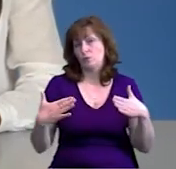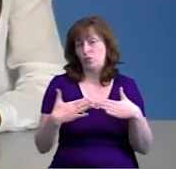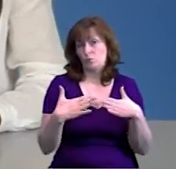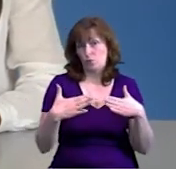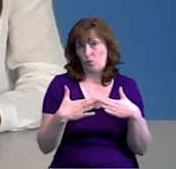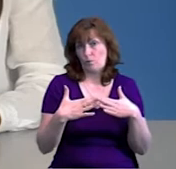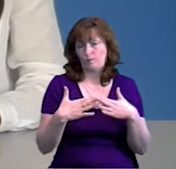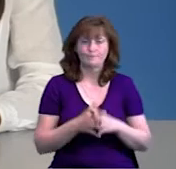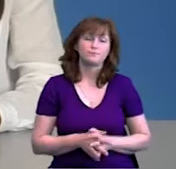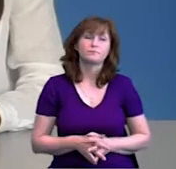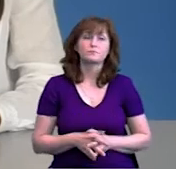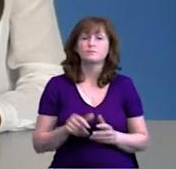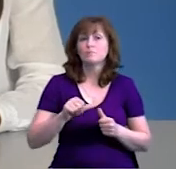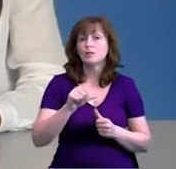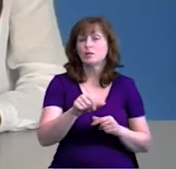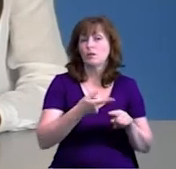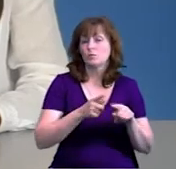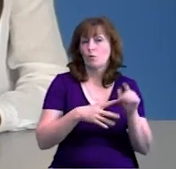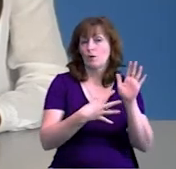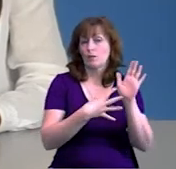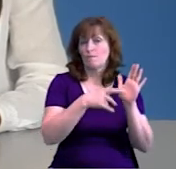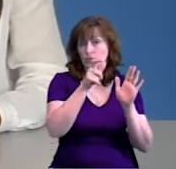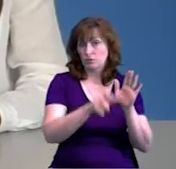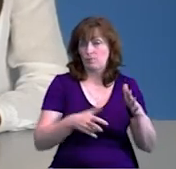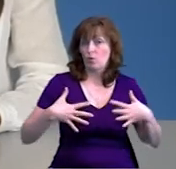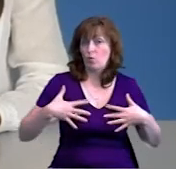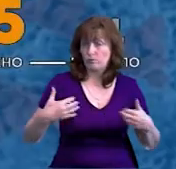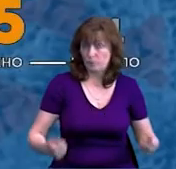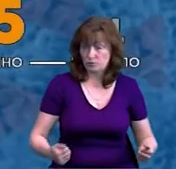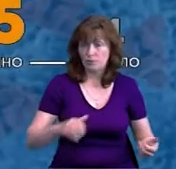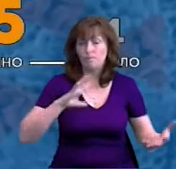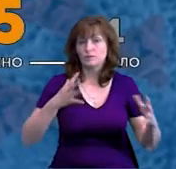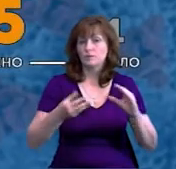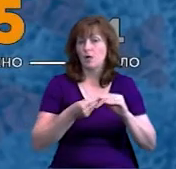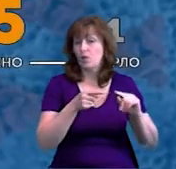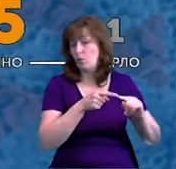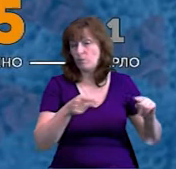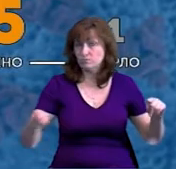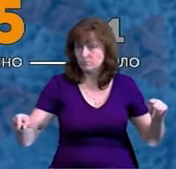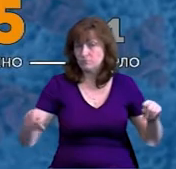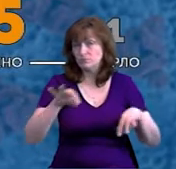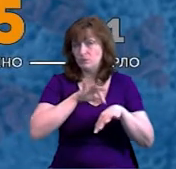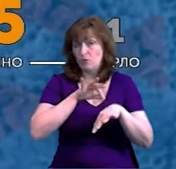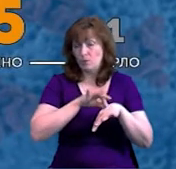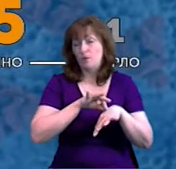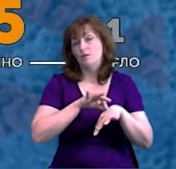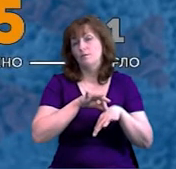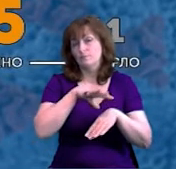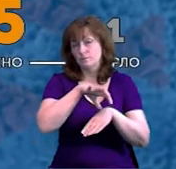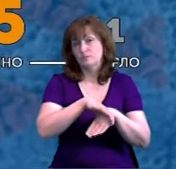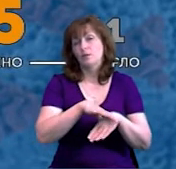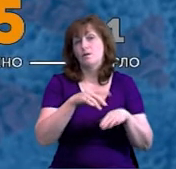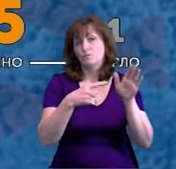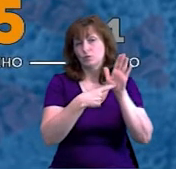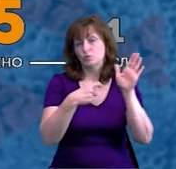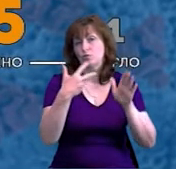облдержадміністрації. Крім того, 9 пацієнтів одужали. Загалом за час пандемії коронавірусну інфекцію діагностували у